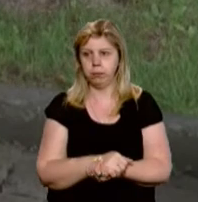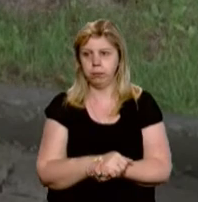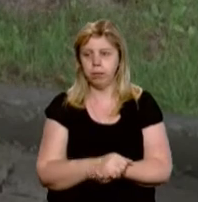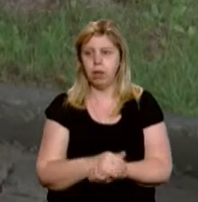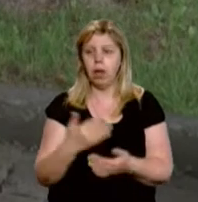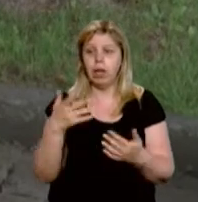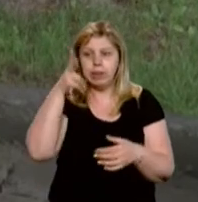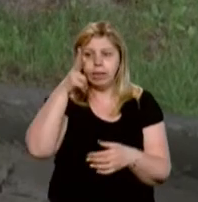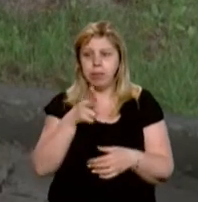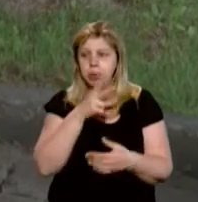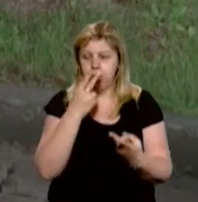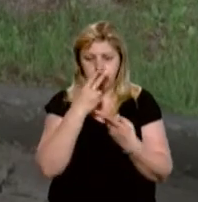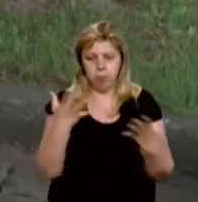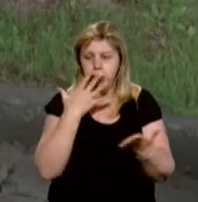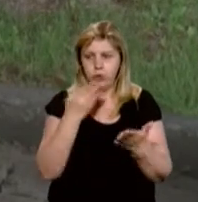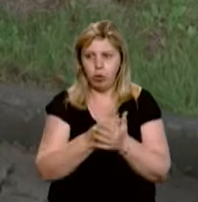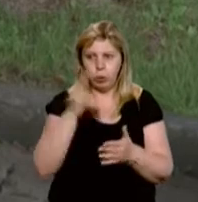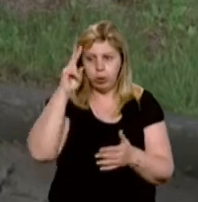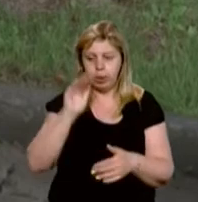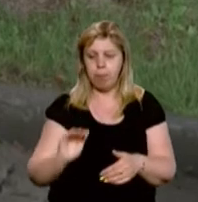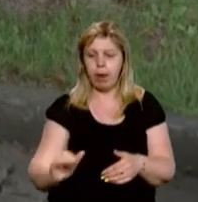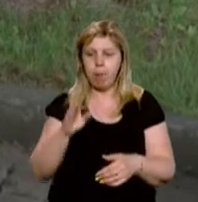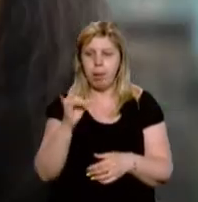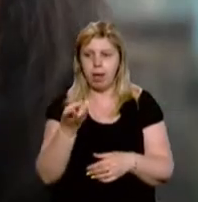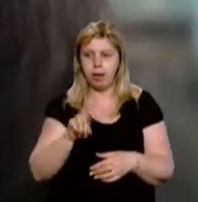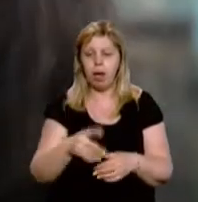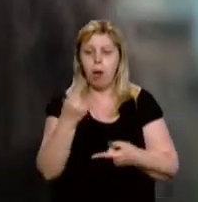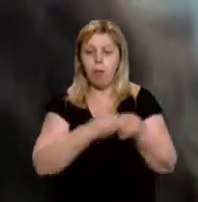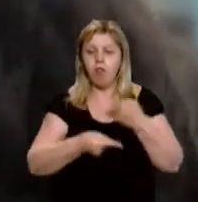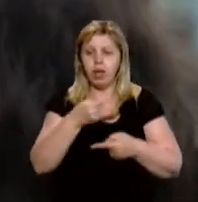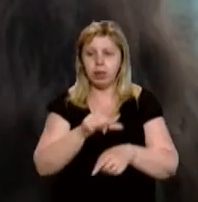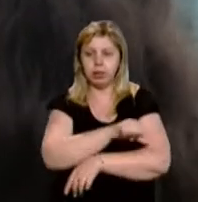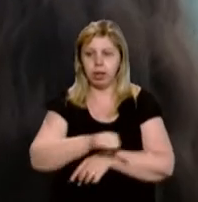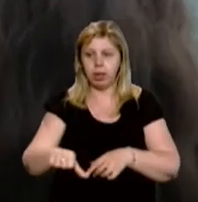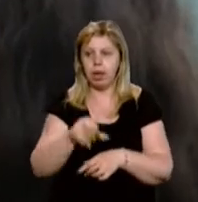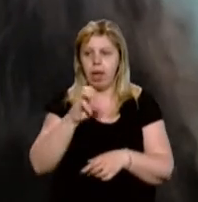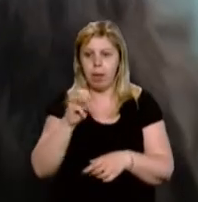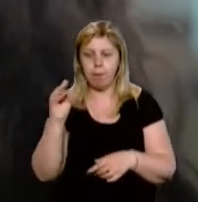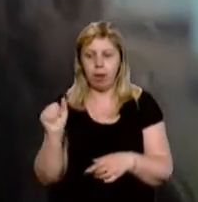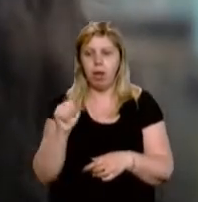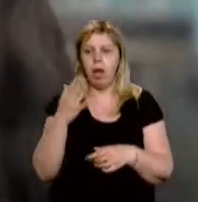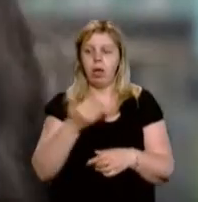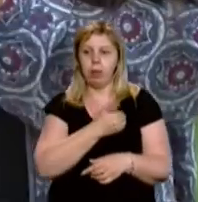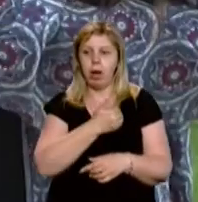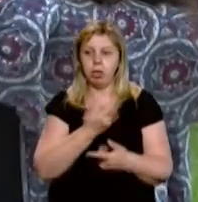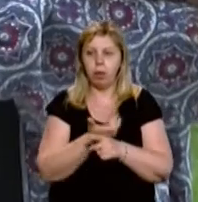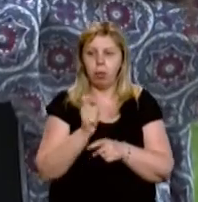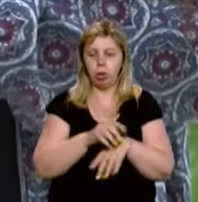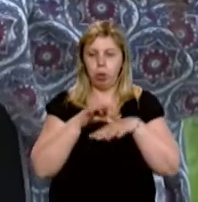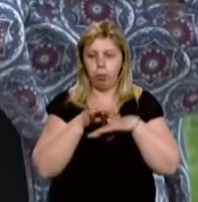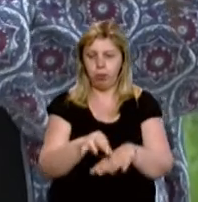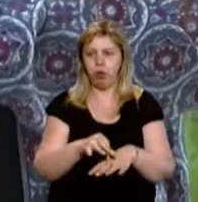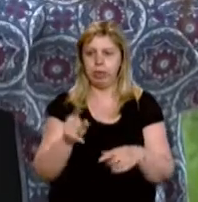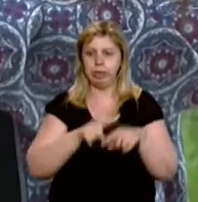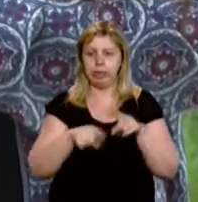Майже три місяці не бачила свою тітку маленька Майя. Після повернення з-за кордону Ема Оганесян намагається більше часу